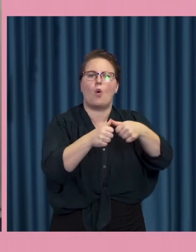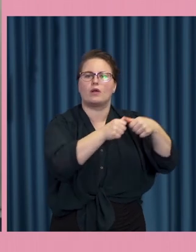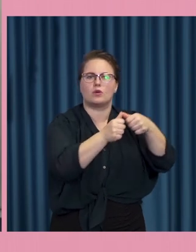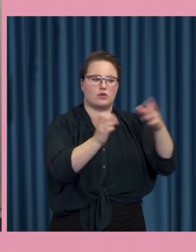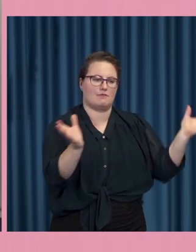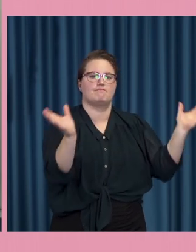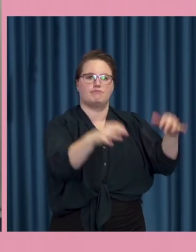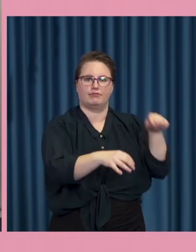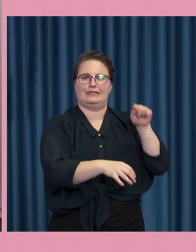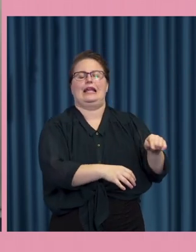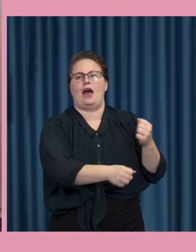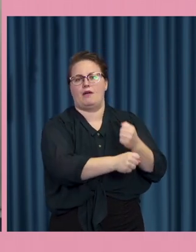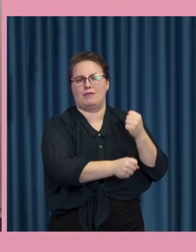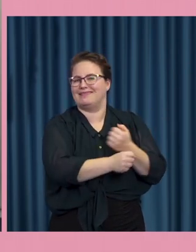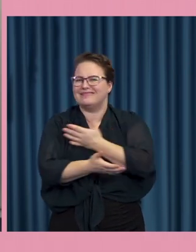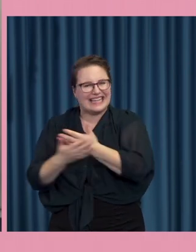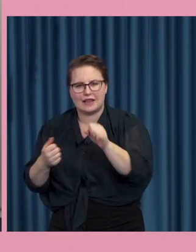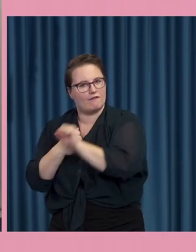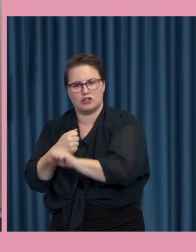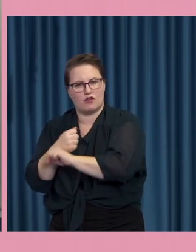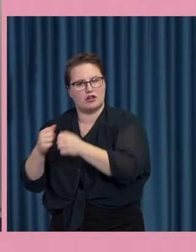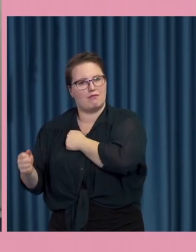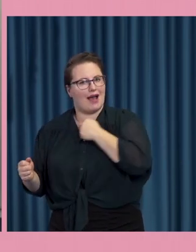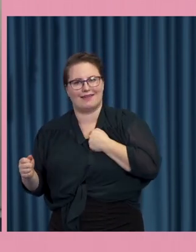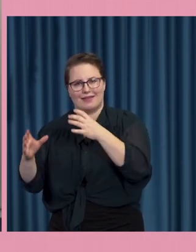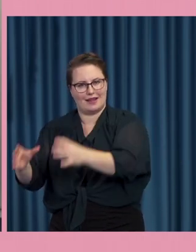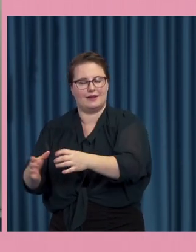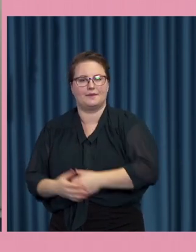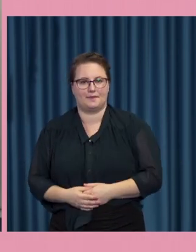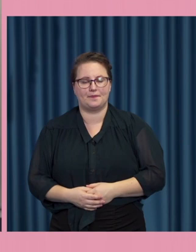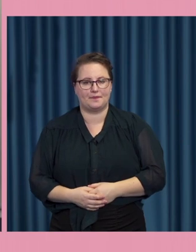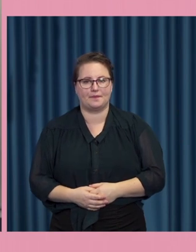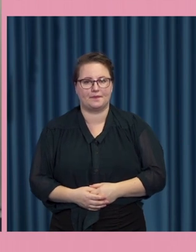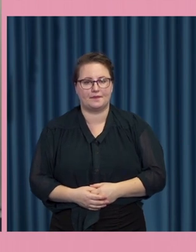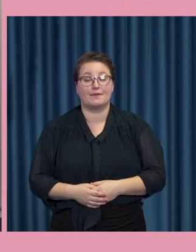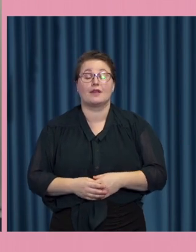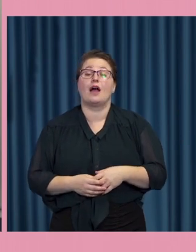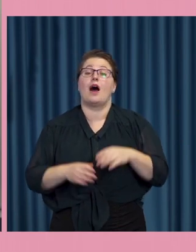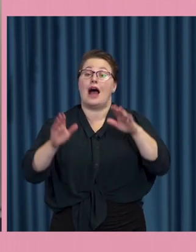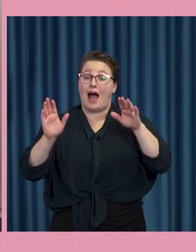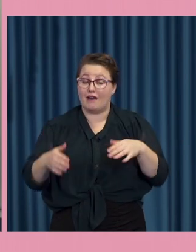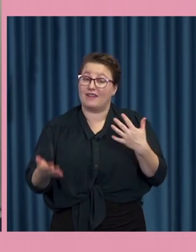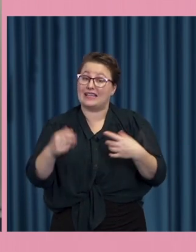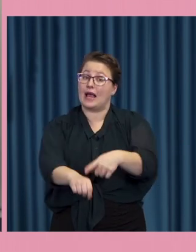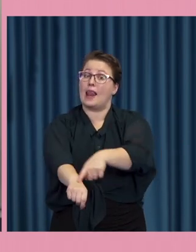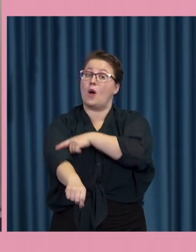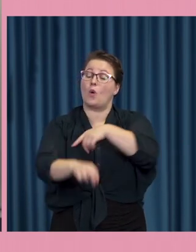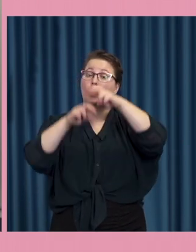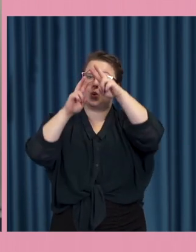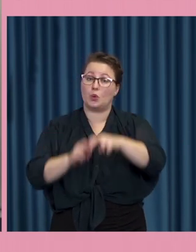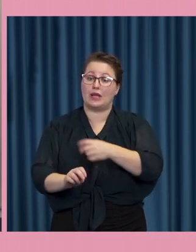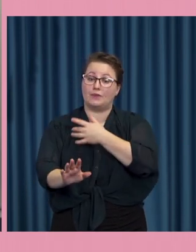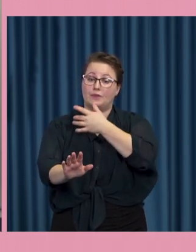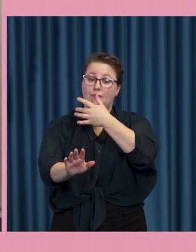det arbetet till exempel och nu har man efter en lång utredning så har man fattat ett